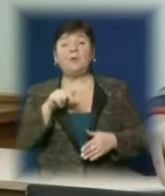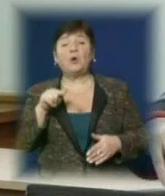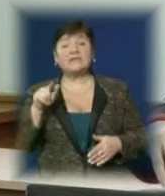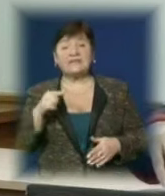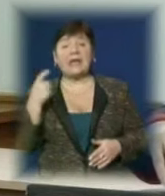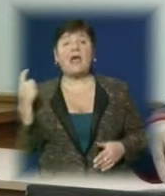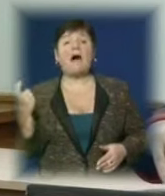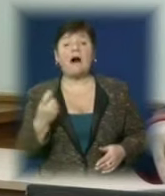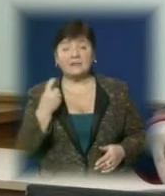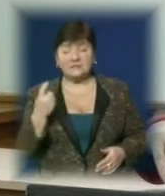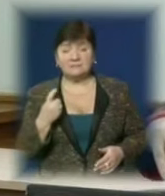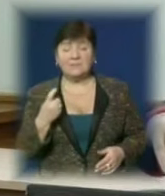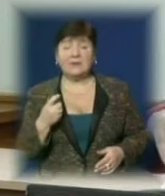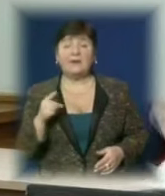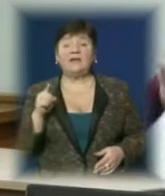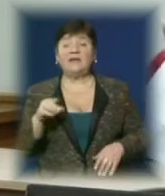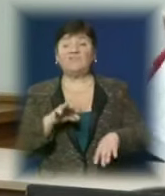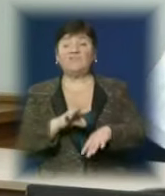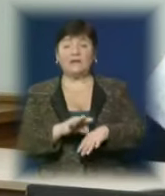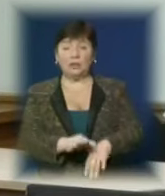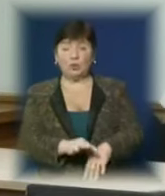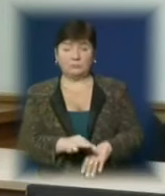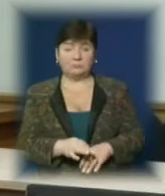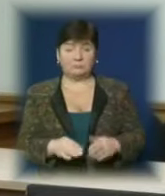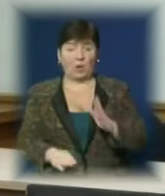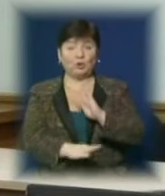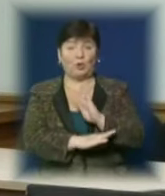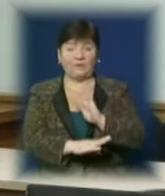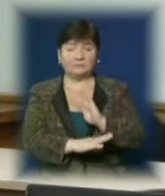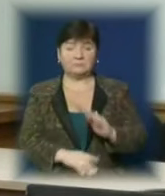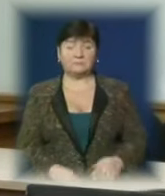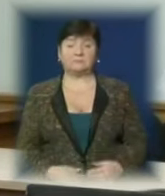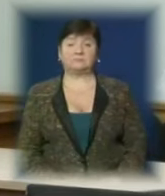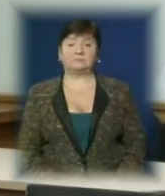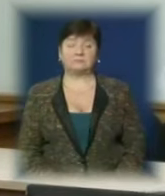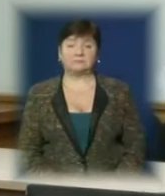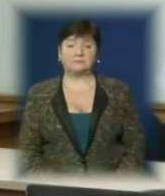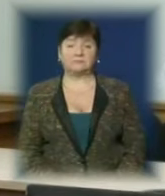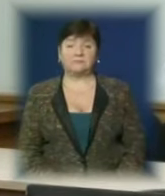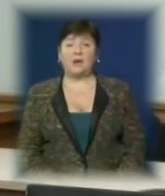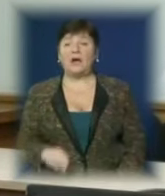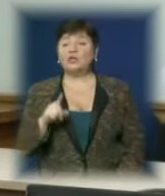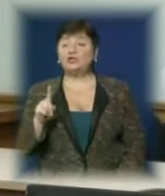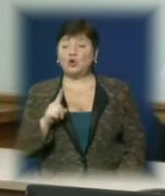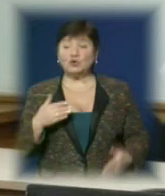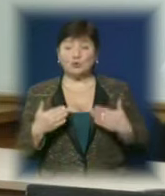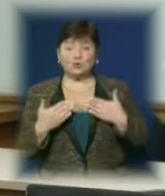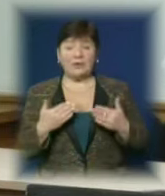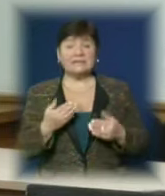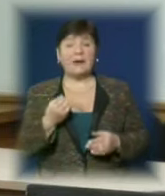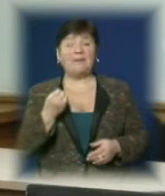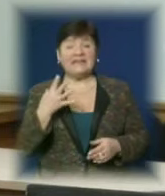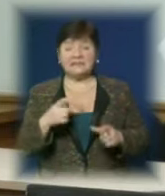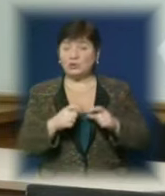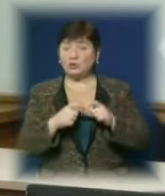газу і введено дрова, твердопаливо. Що стосується 15-ї